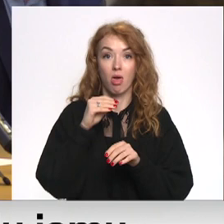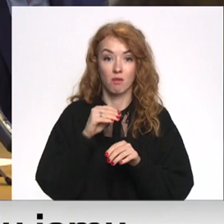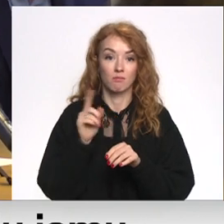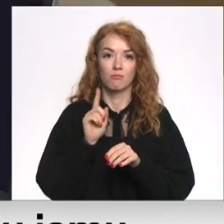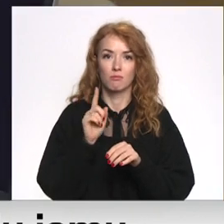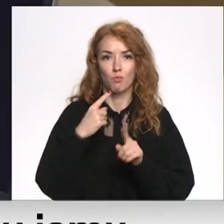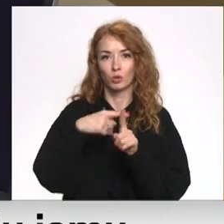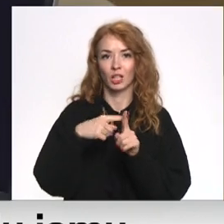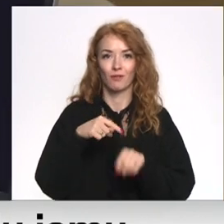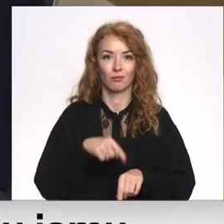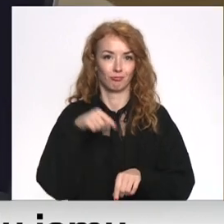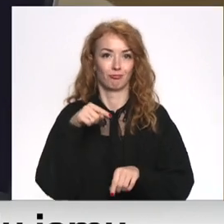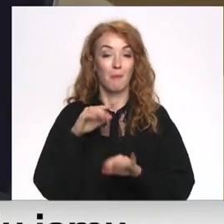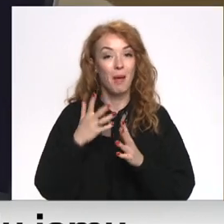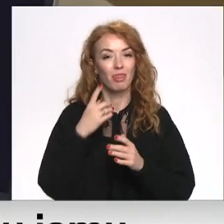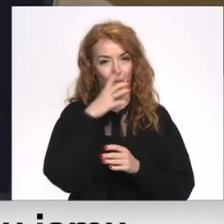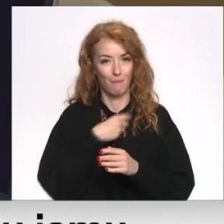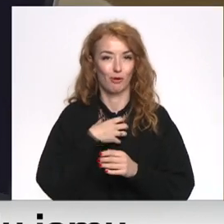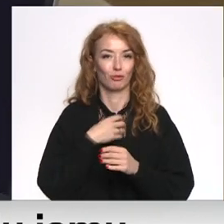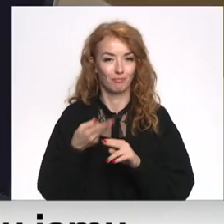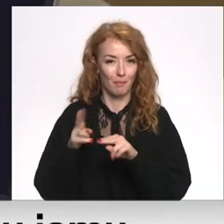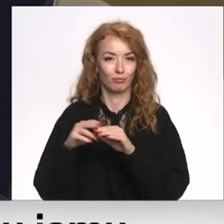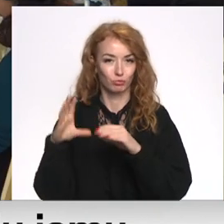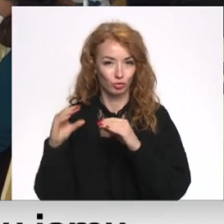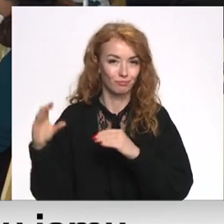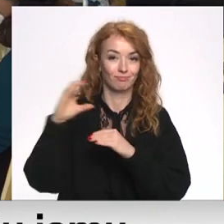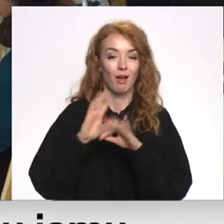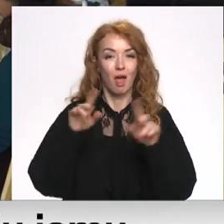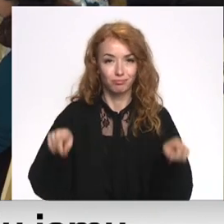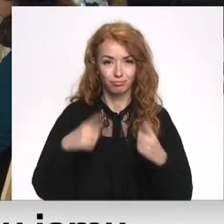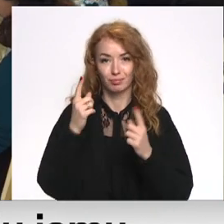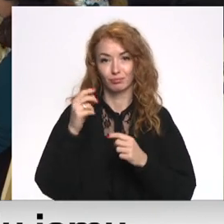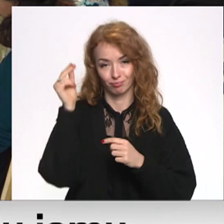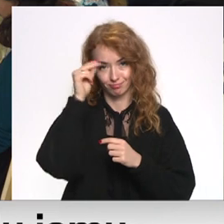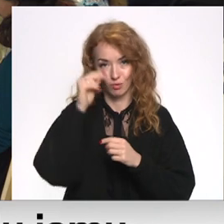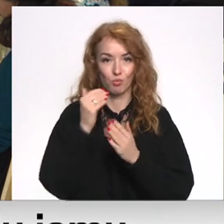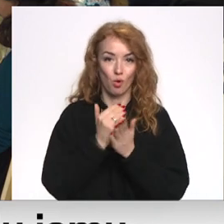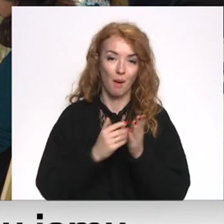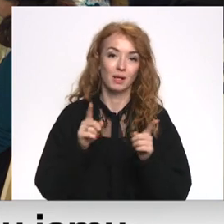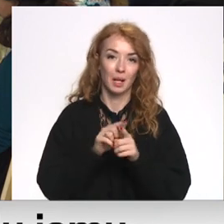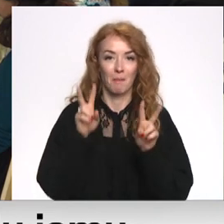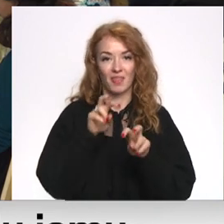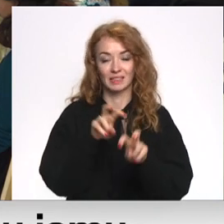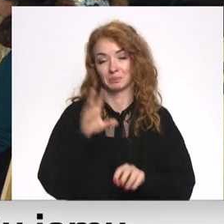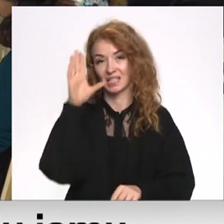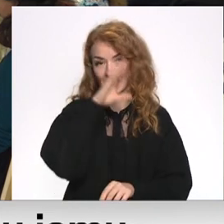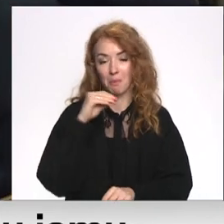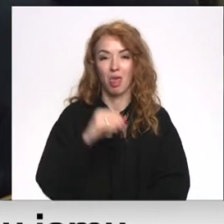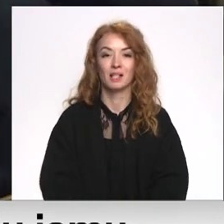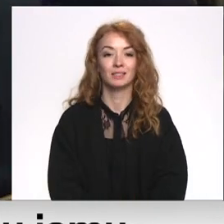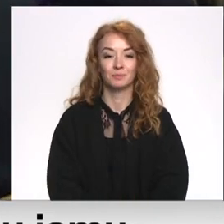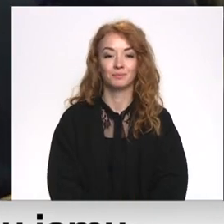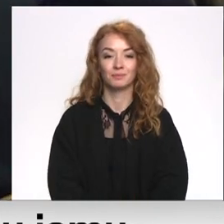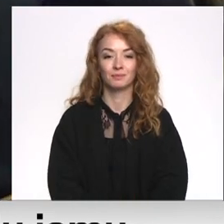optimistiski, taču nepieciešams papildu finansējums, lai attīstītu studiju programmas un pētniecības iespējas. Paula Koškina,